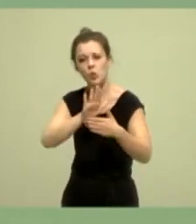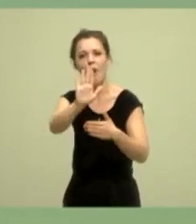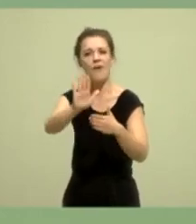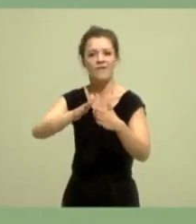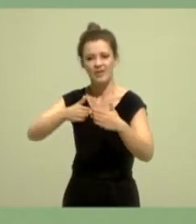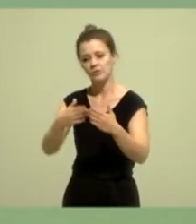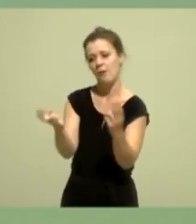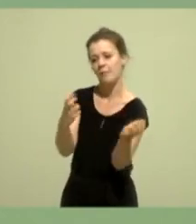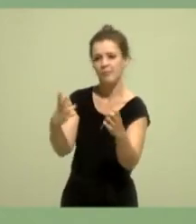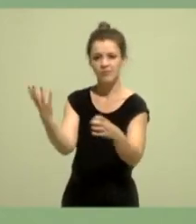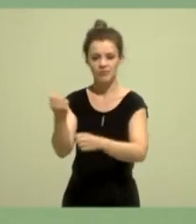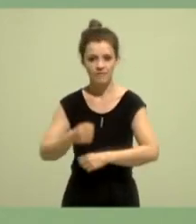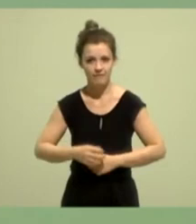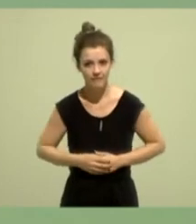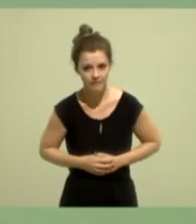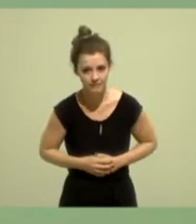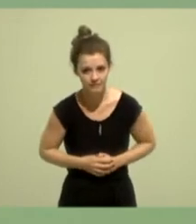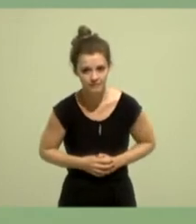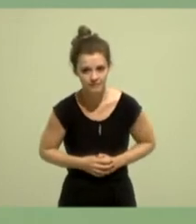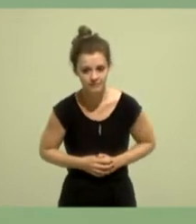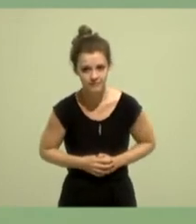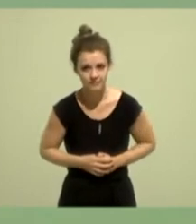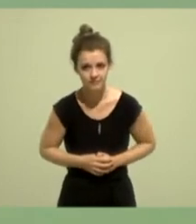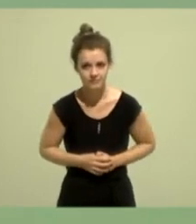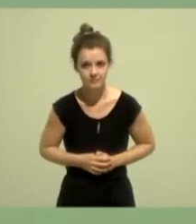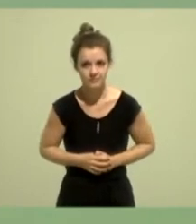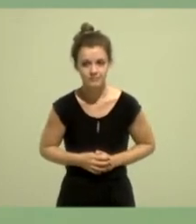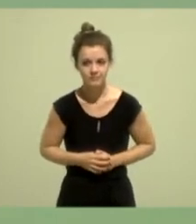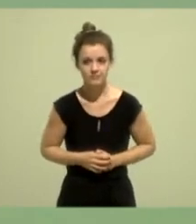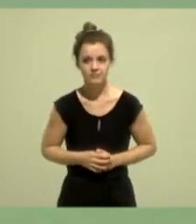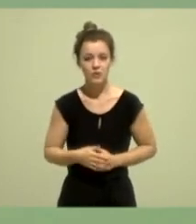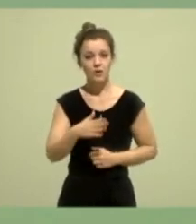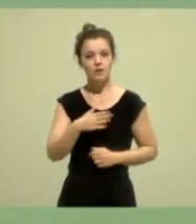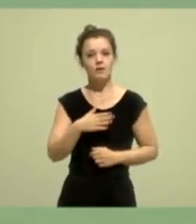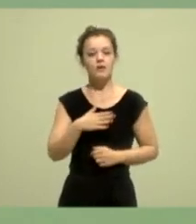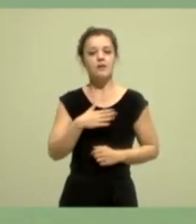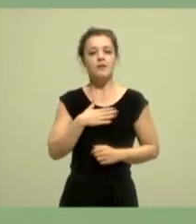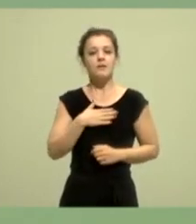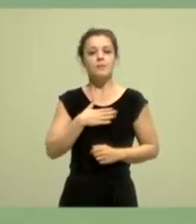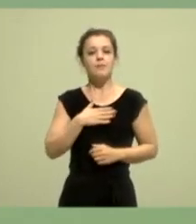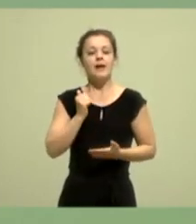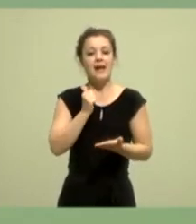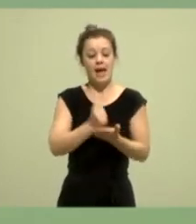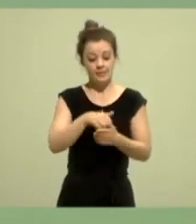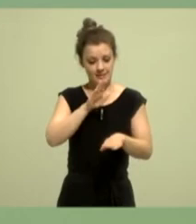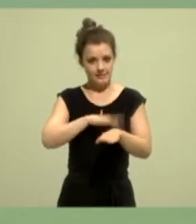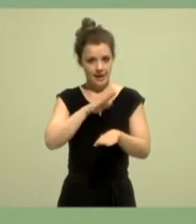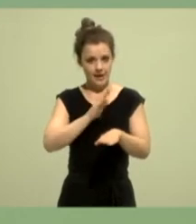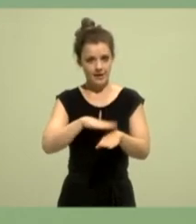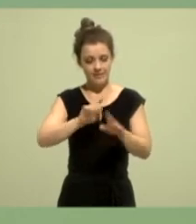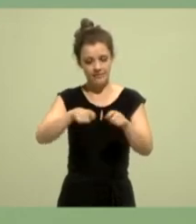Und in meiner Amtszeit hat sich der Verband auf einmal verdoppelt. Und wir haben es trotzdem geschafft, mit klugen,